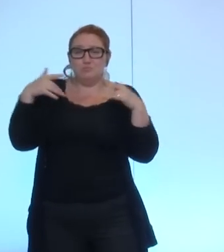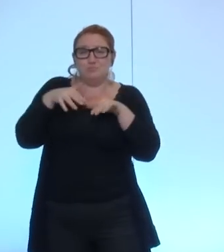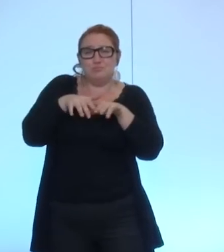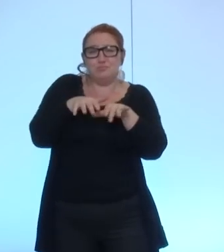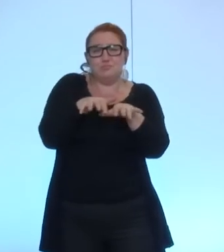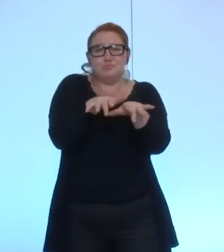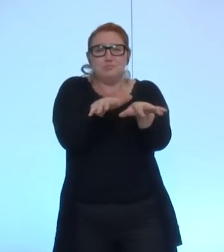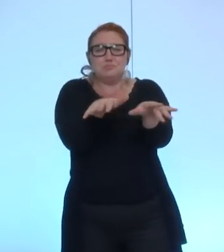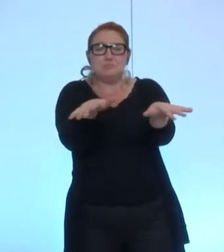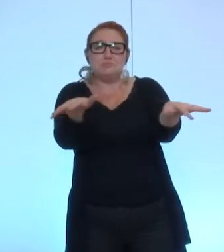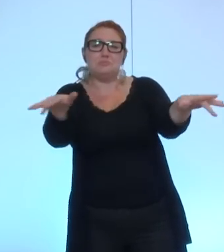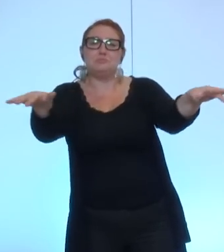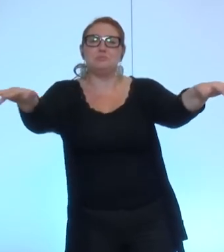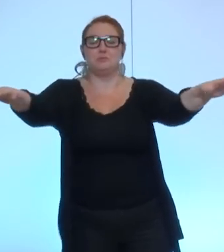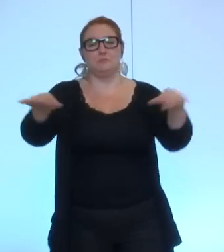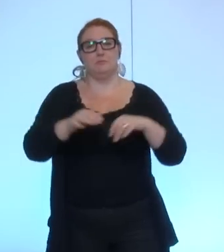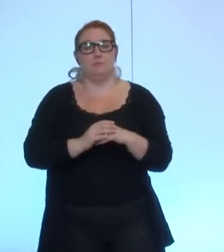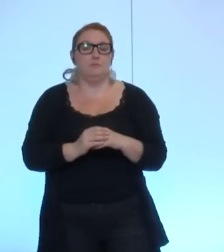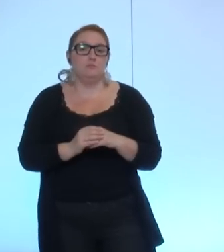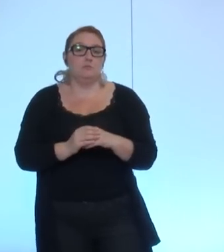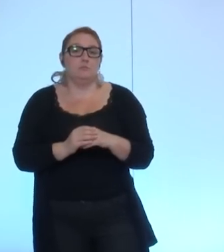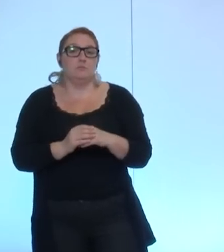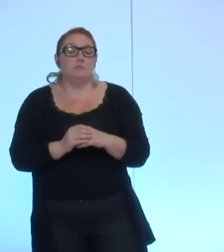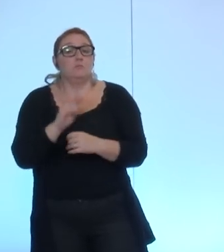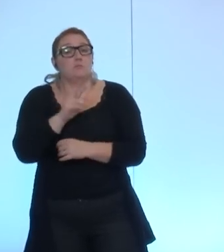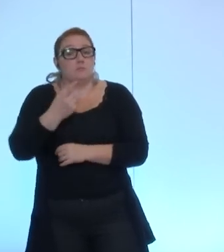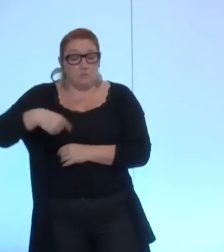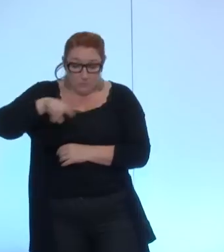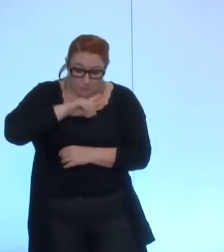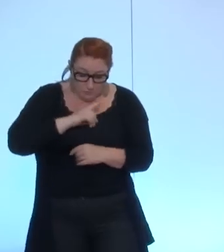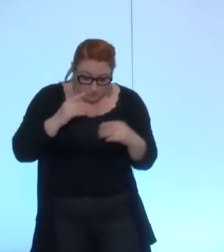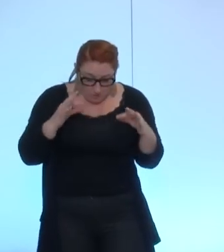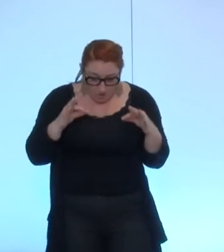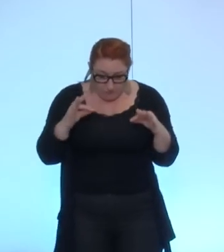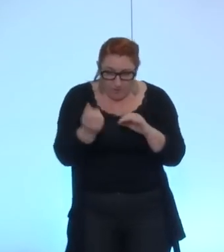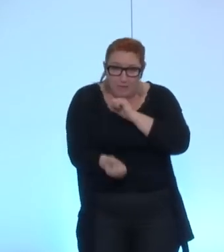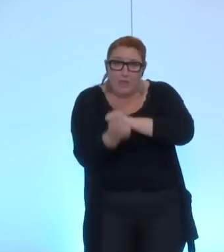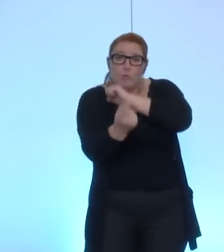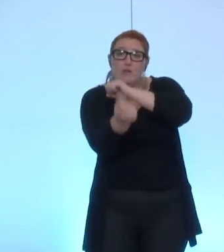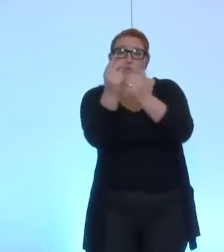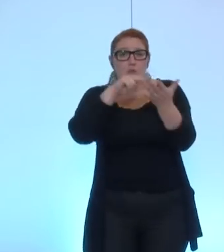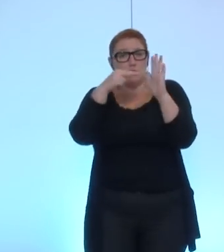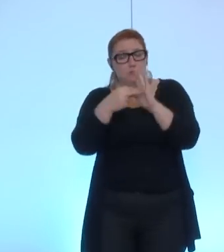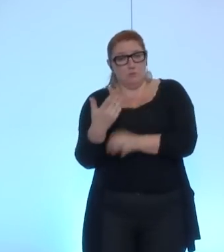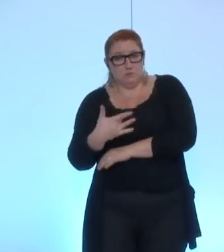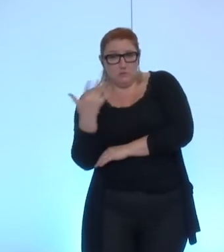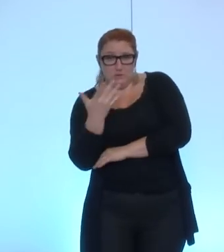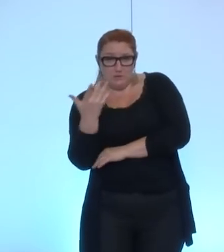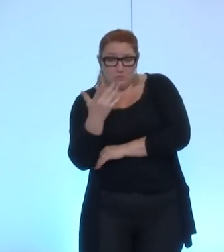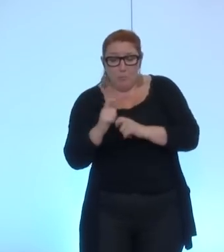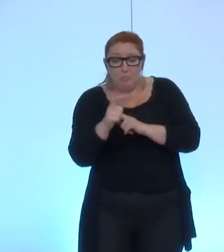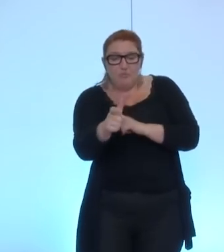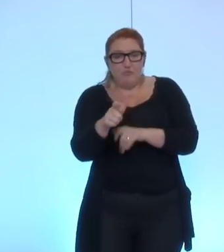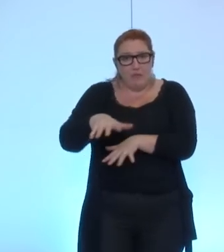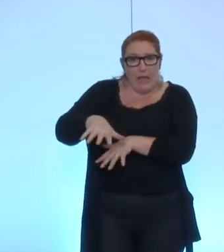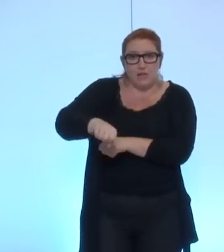à partir de ce moment-là, nous, ce qui va nous intéresser sur le secteur d'innovation technologique,'est des critères comme la création d'emplois ou